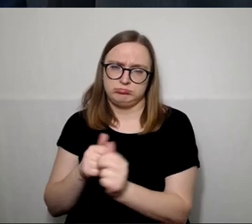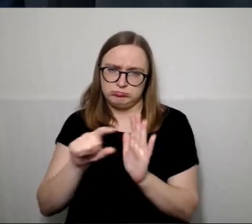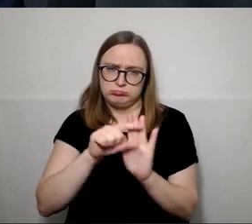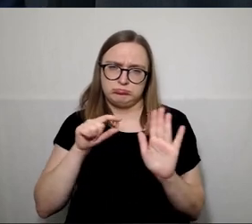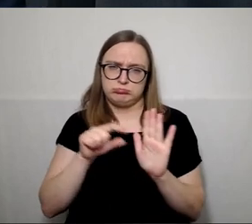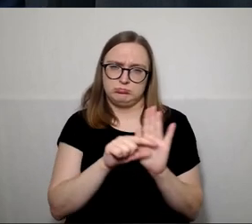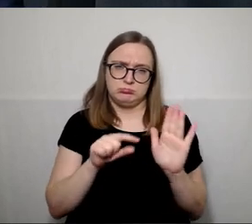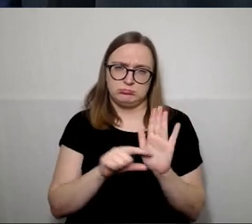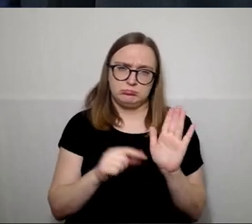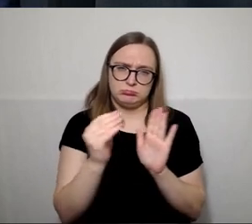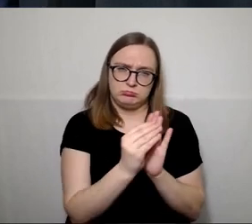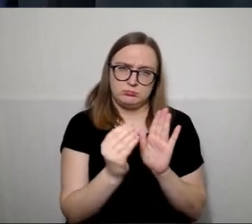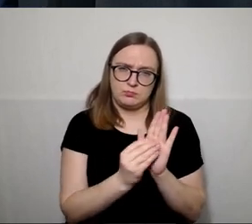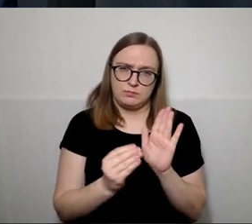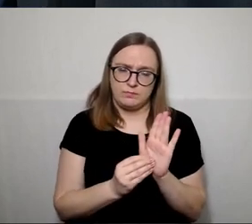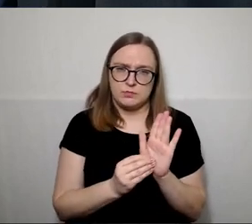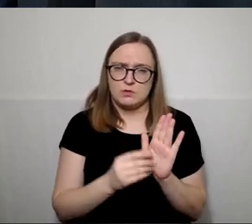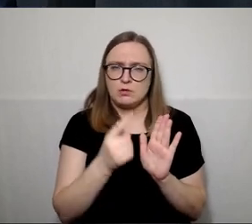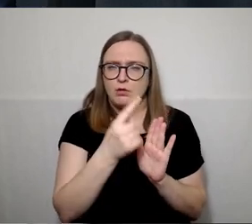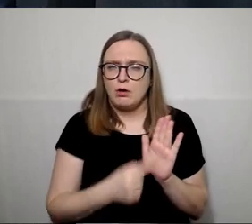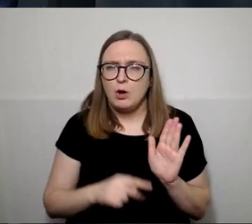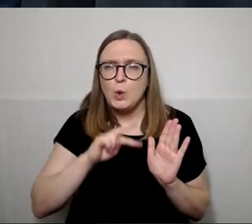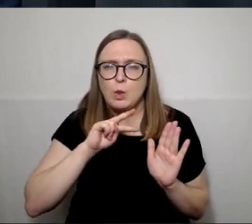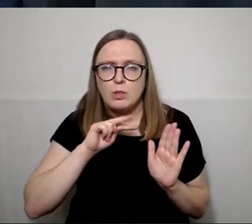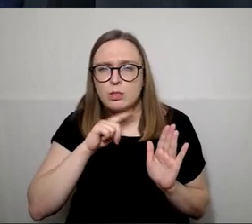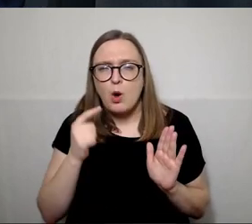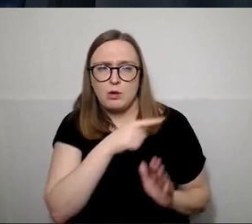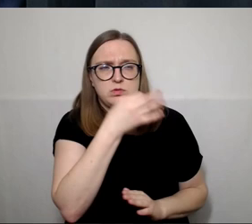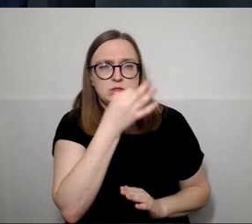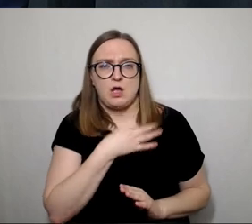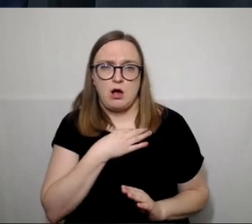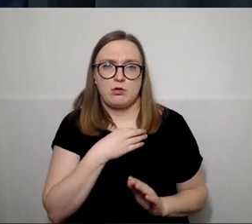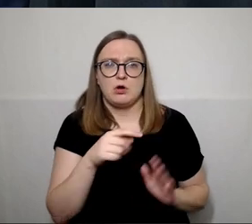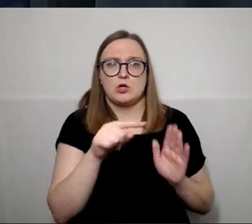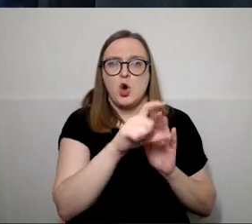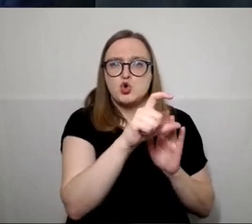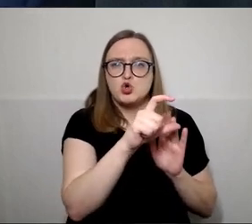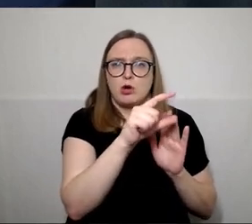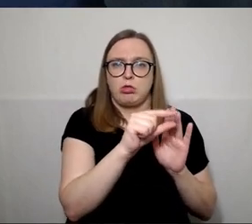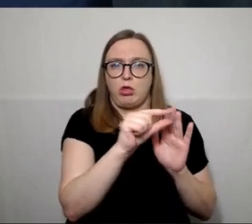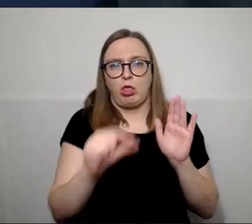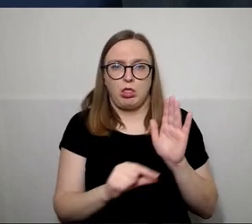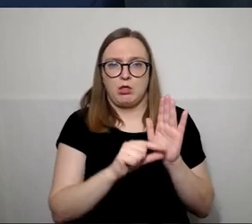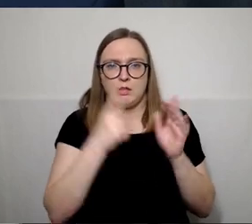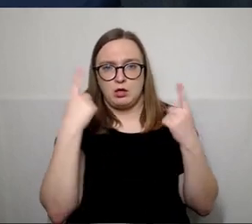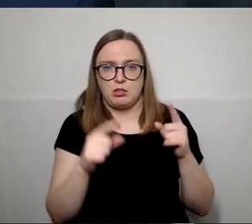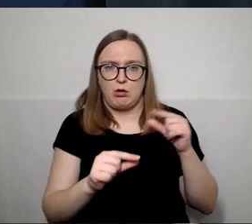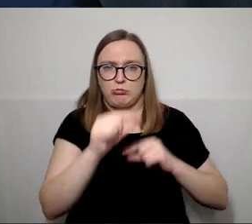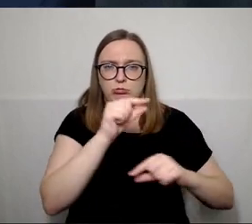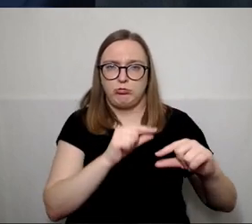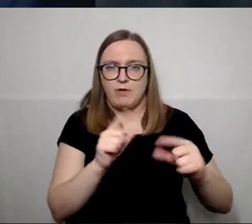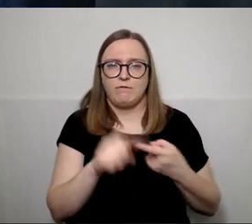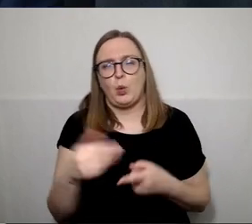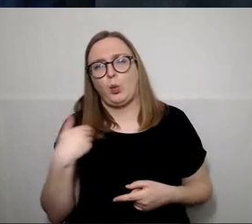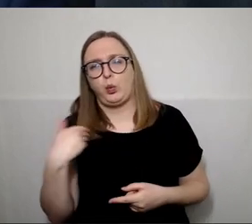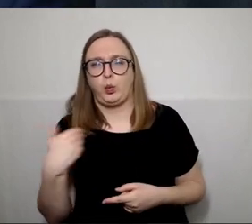kažko ten, kaip jūs sakot, vienokiam ar kitokiam poreikiam pagal norus nepaimsi.